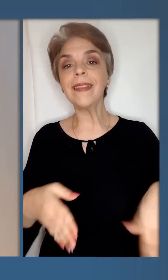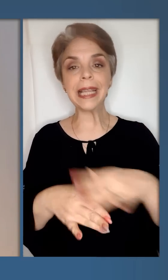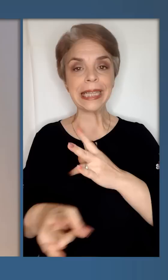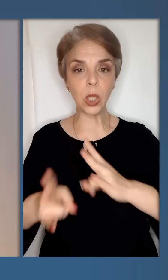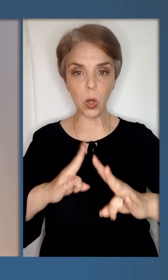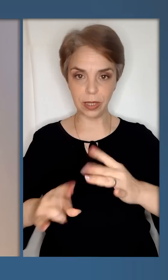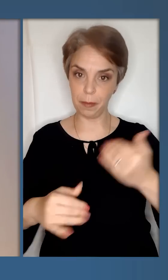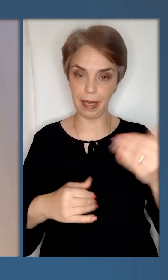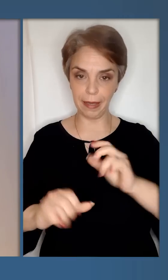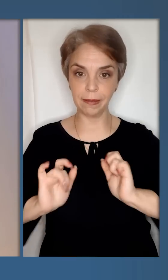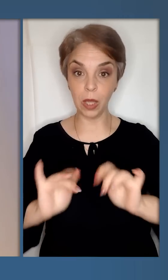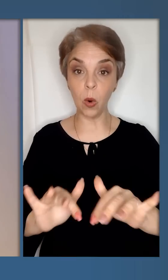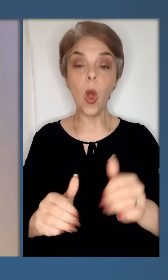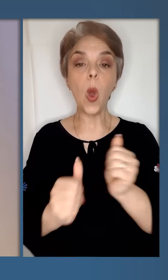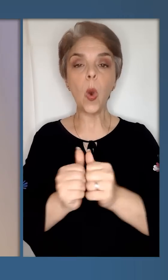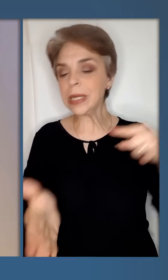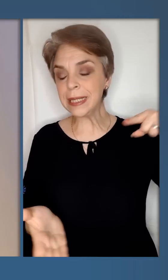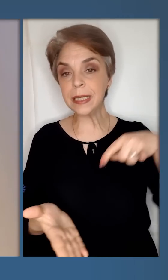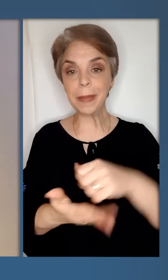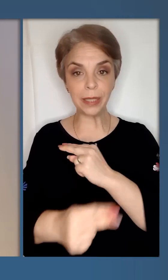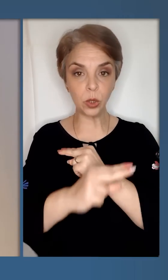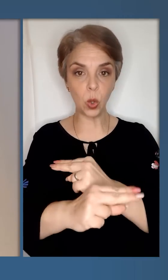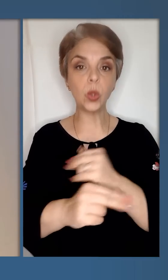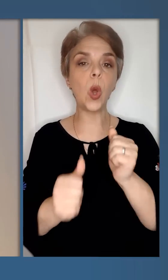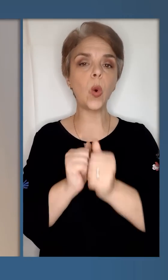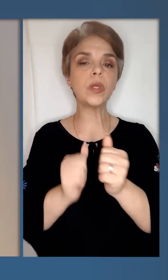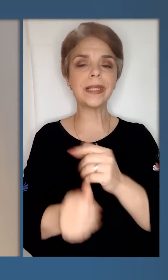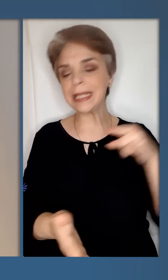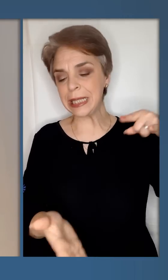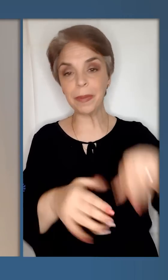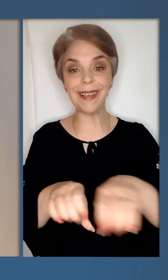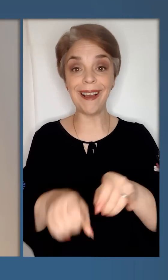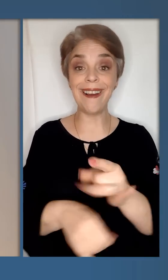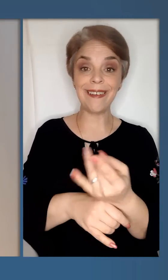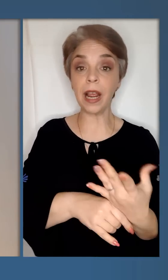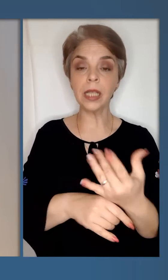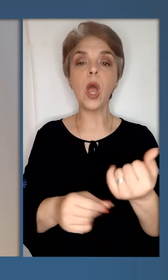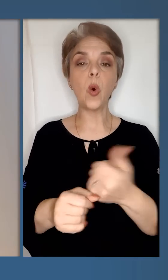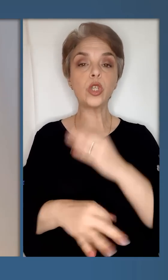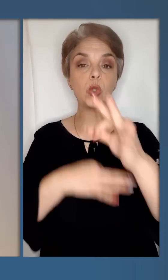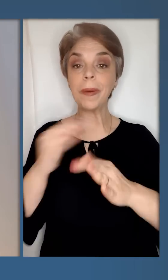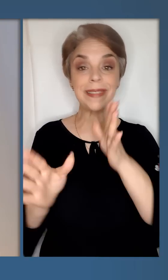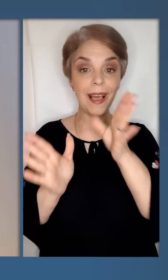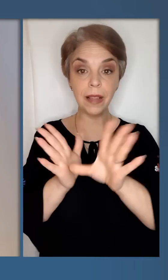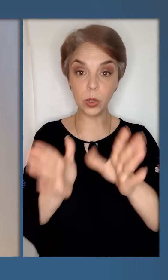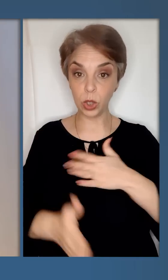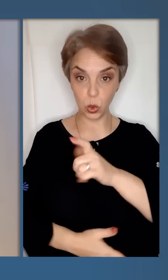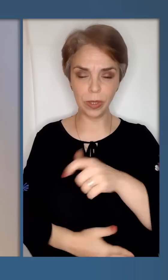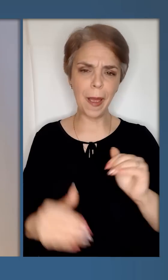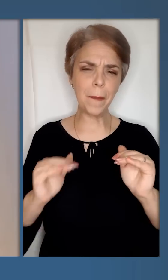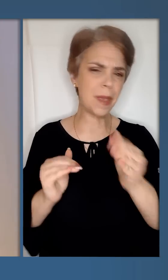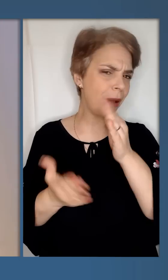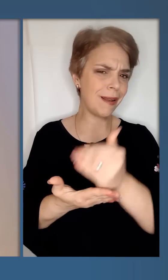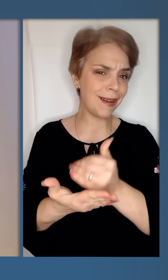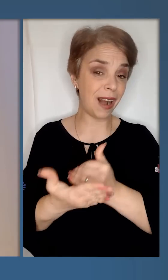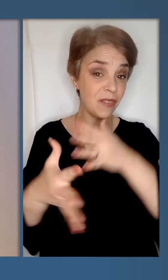над терористами і терором. Кожен збитий дрон, кожна збита ракета, кожна доба з електрикою для наших людей,